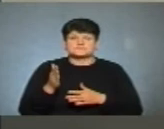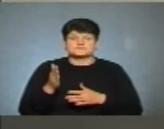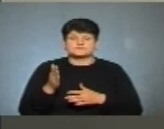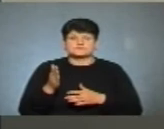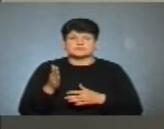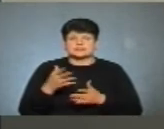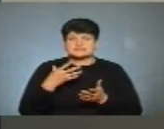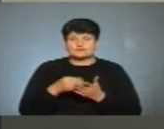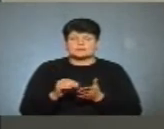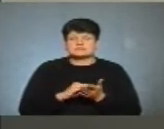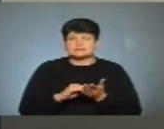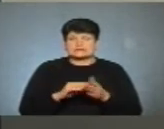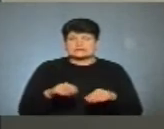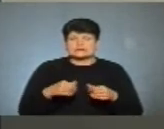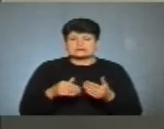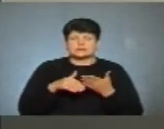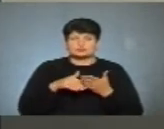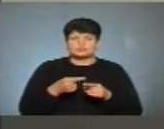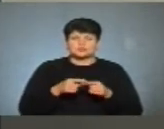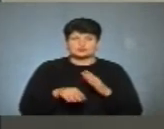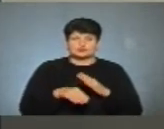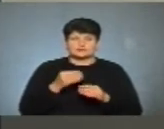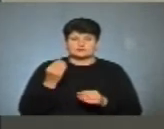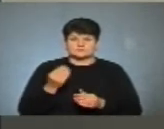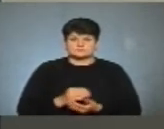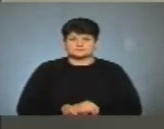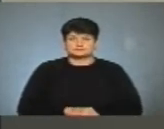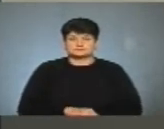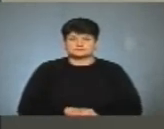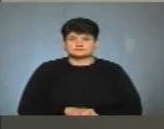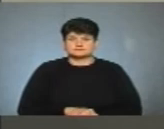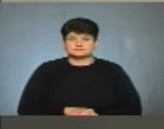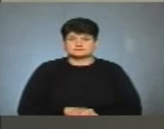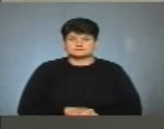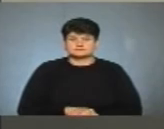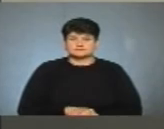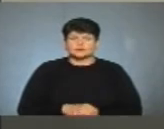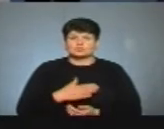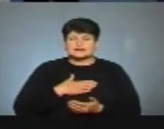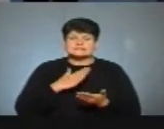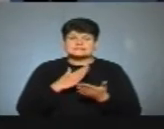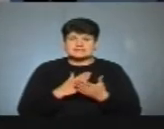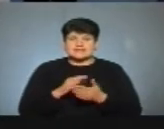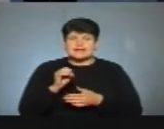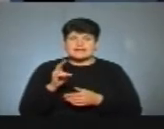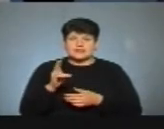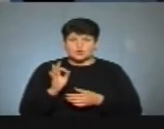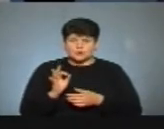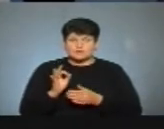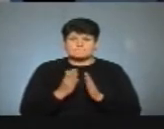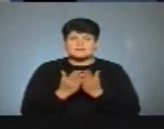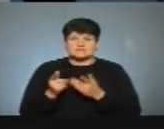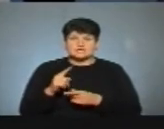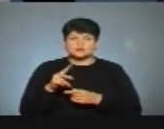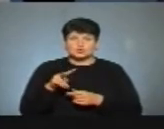які надали допомогу в цьому виборі наші бібліотекарі. У нас є екобібліотека. Це на Злуки 33.